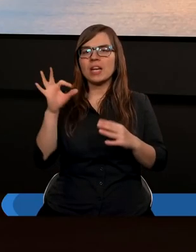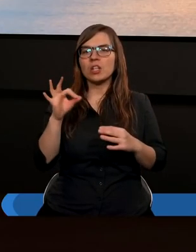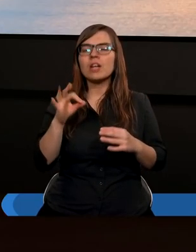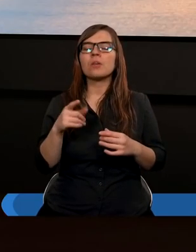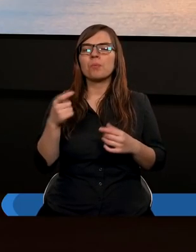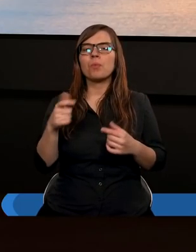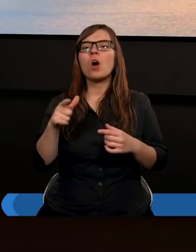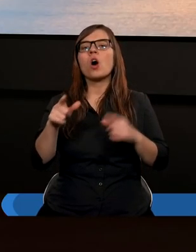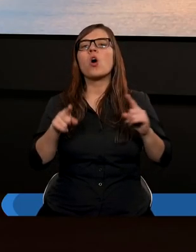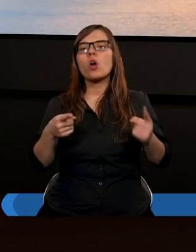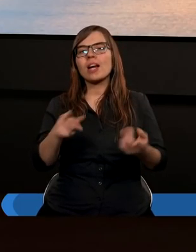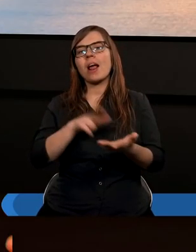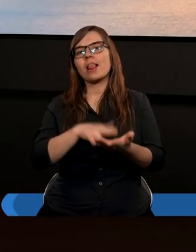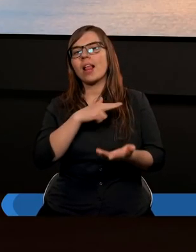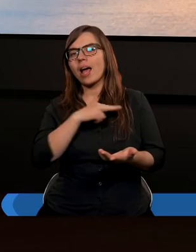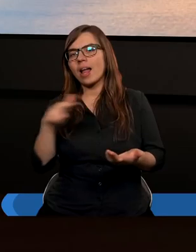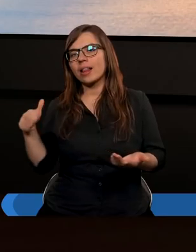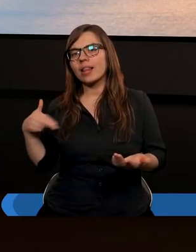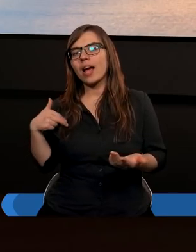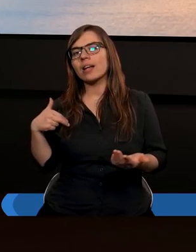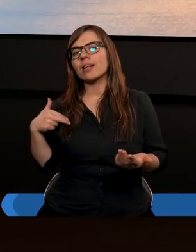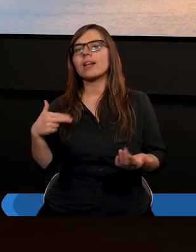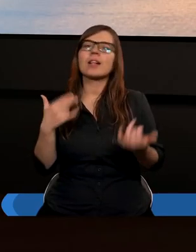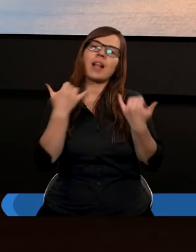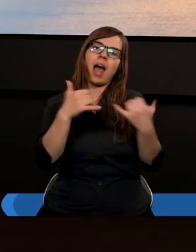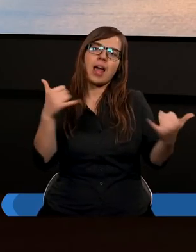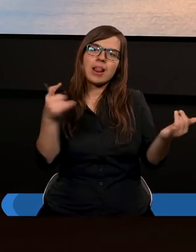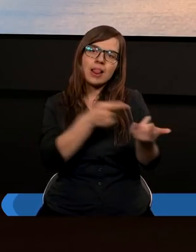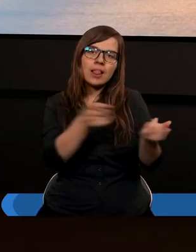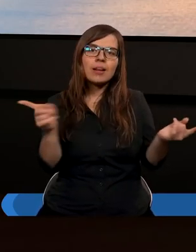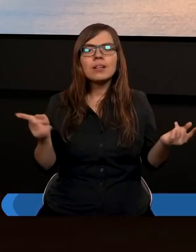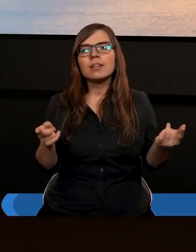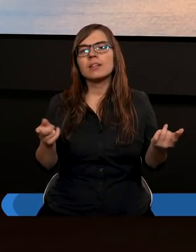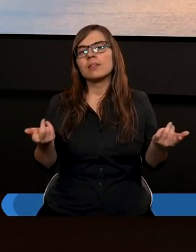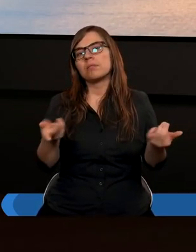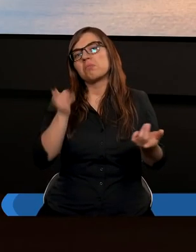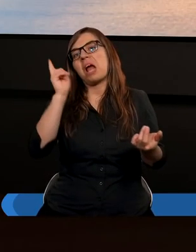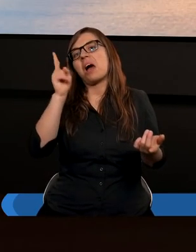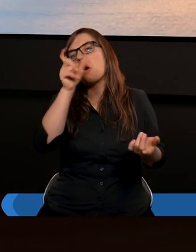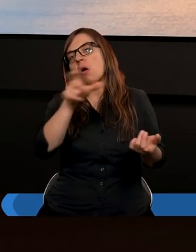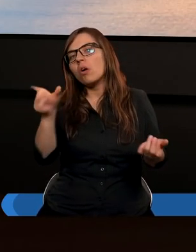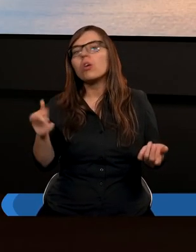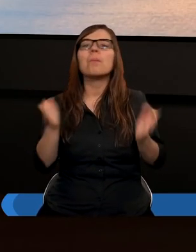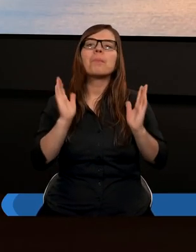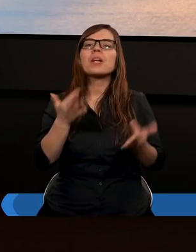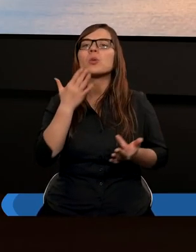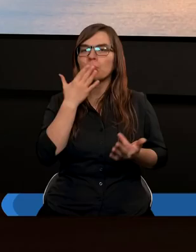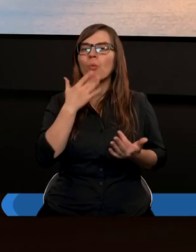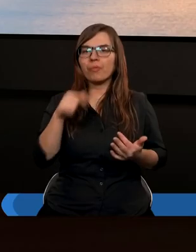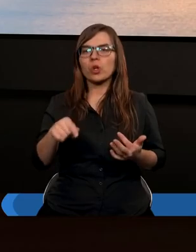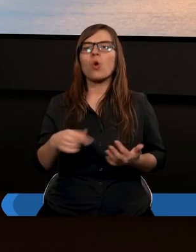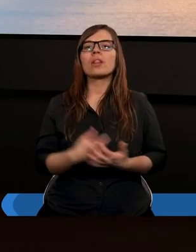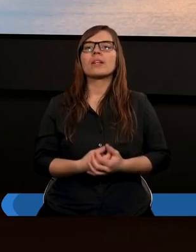oddziaływanie na nas, na innych, na kogo, będziemy o tym mówić.